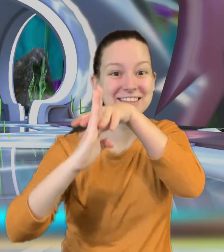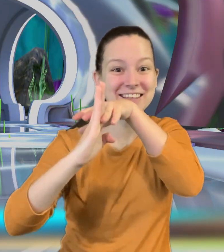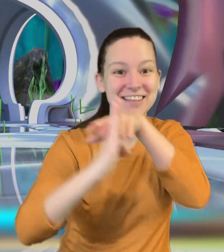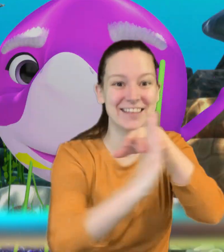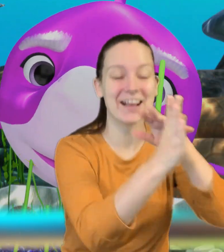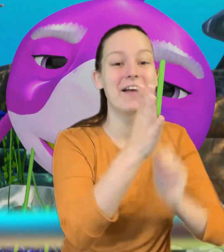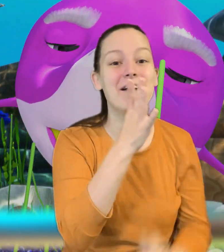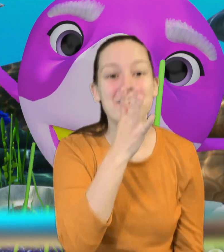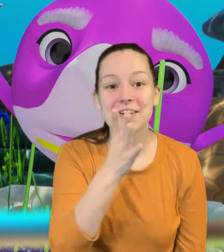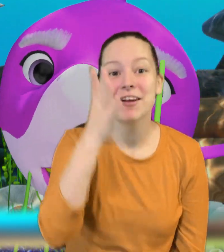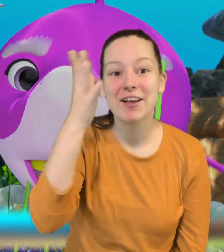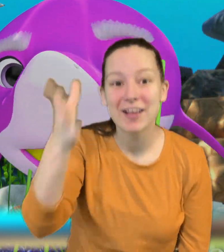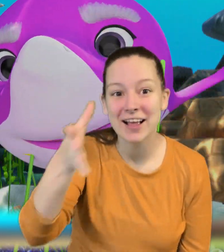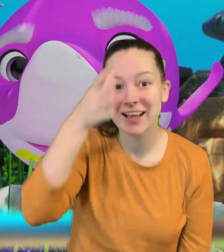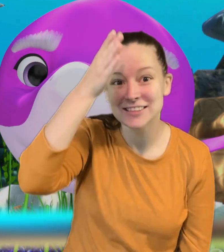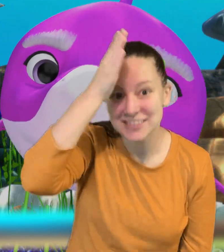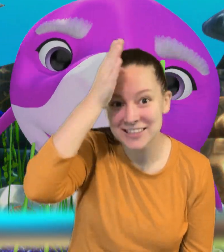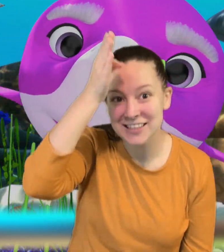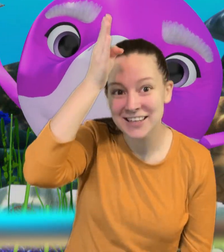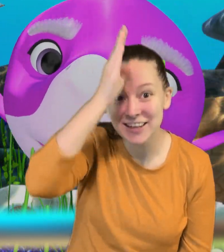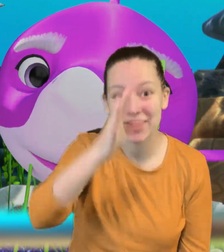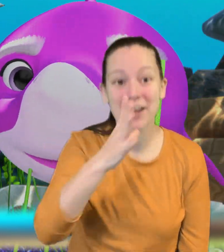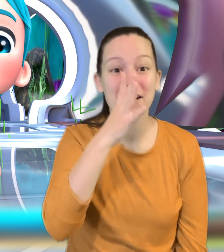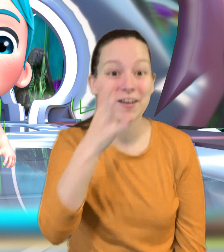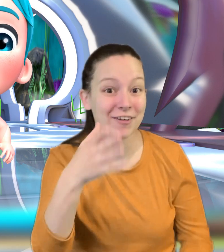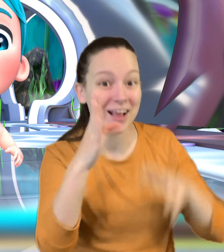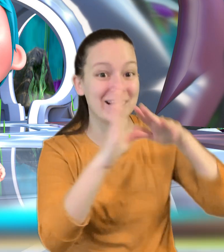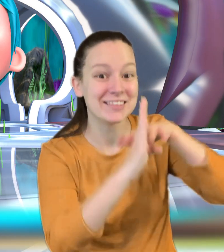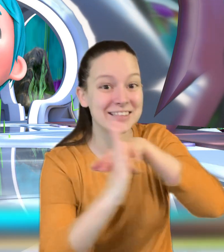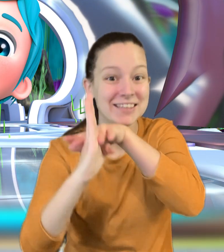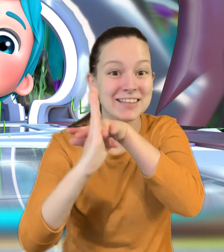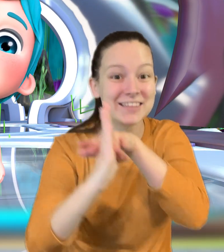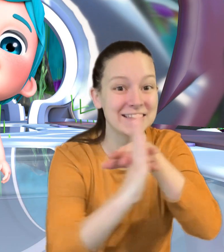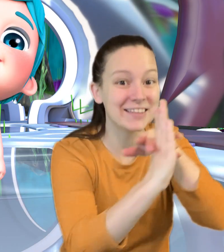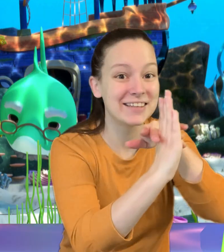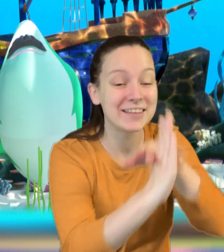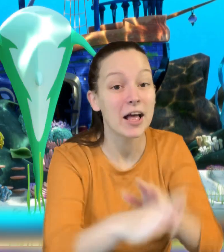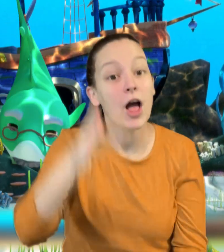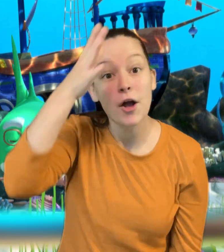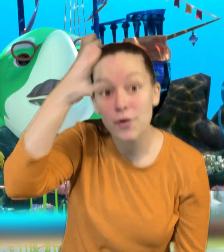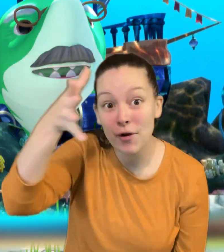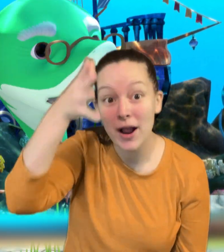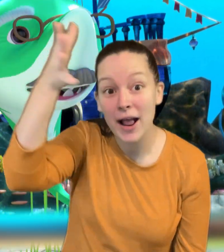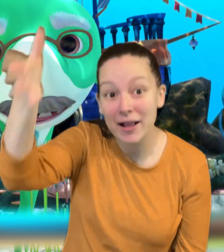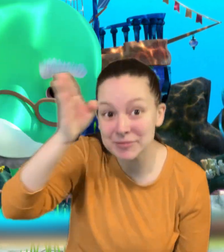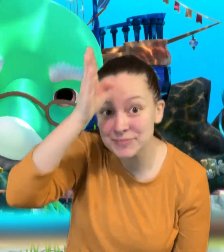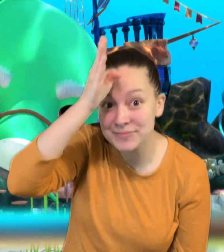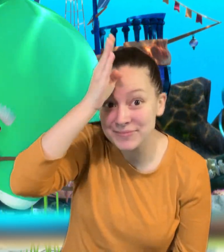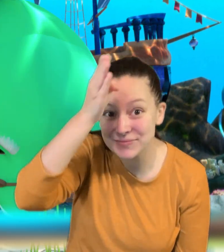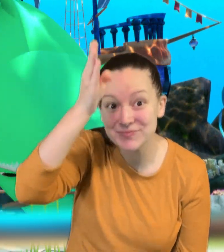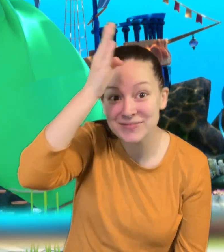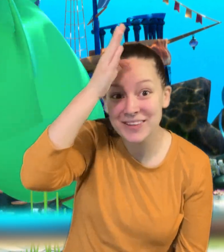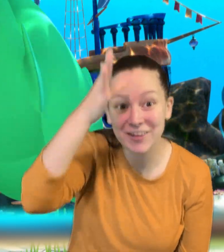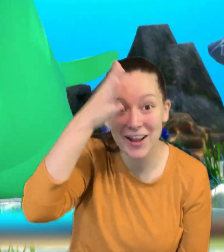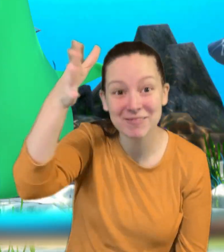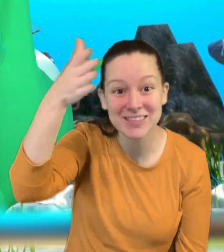Oma Hai, Oma Hai, Opa Hai,